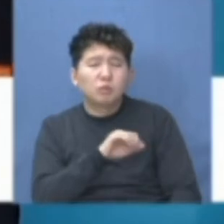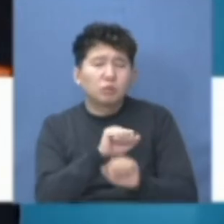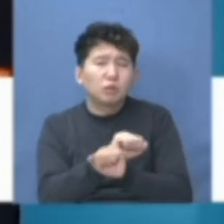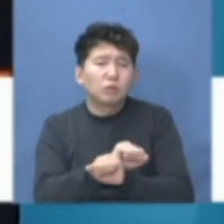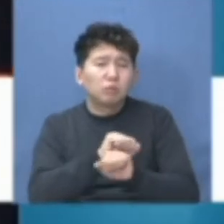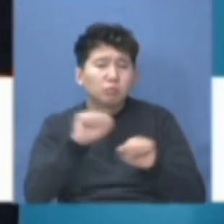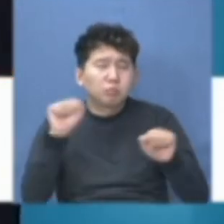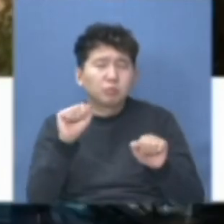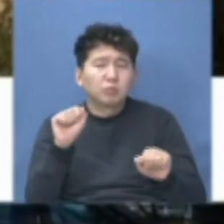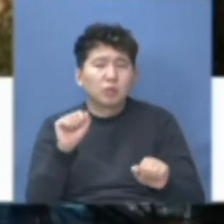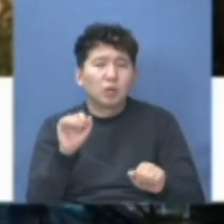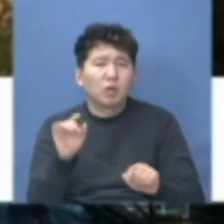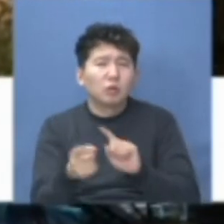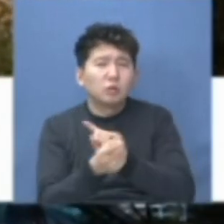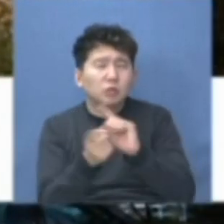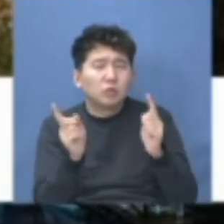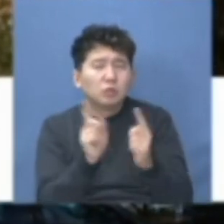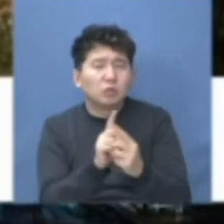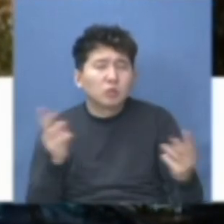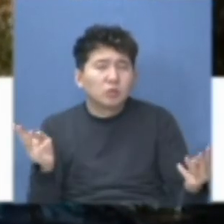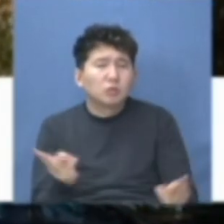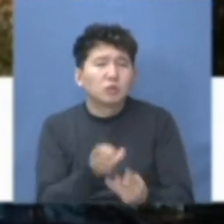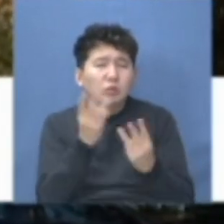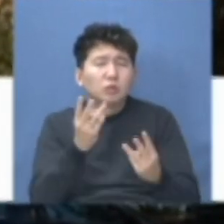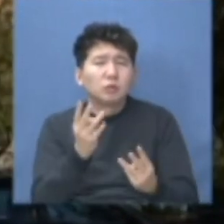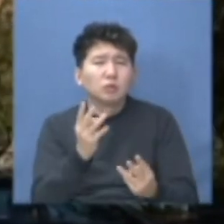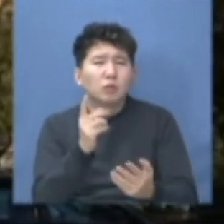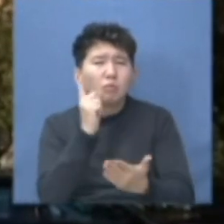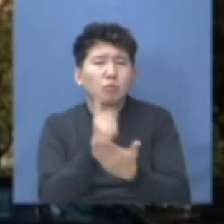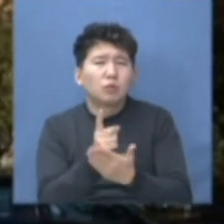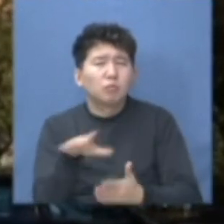оласу мүмкін екендігін ескертеді. Айолың үсені ба алтайық бірат.